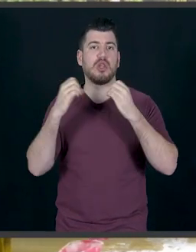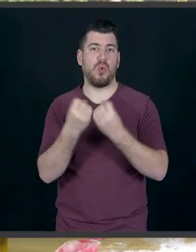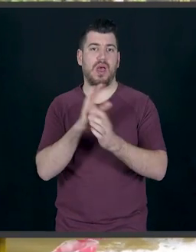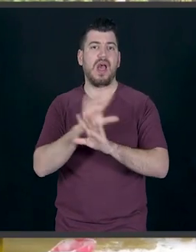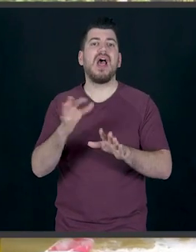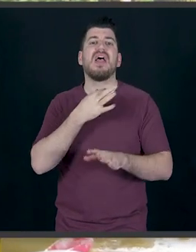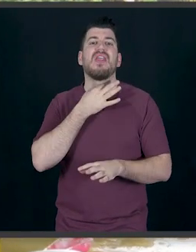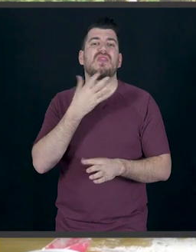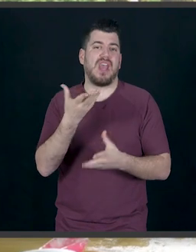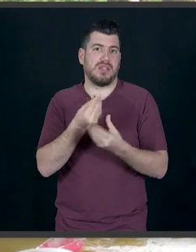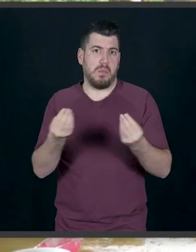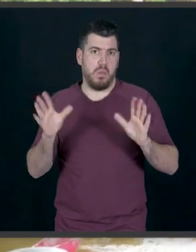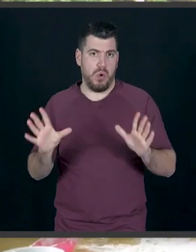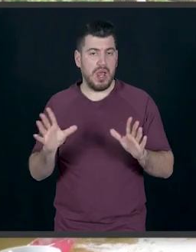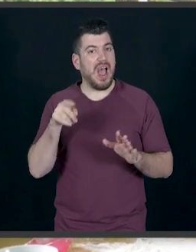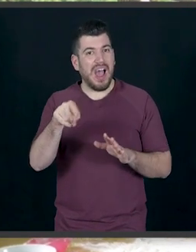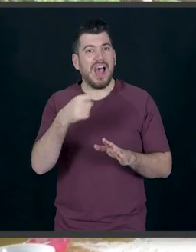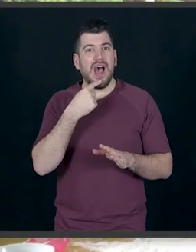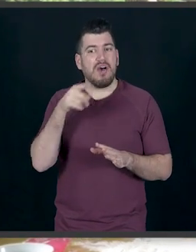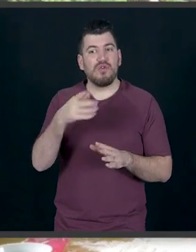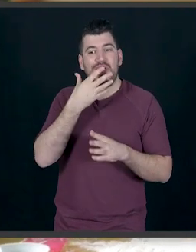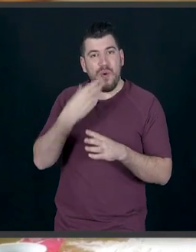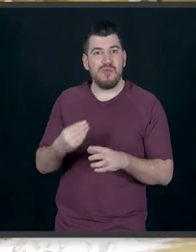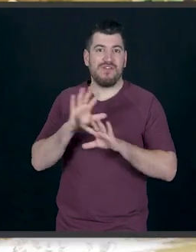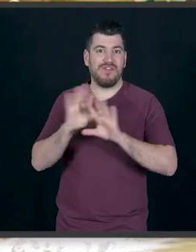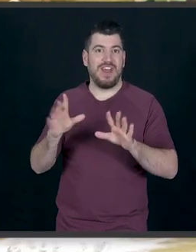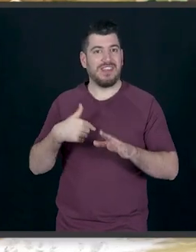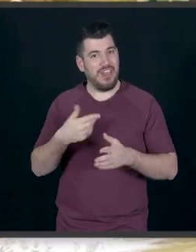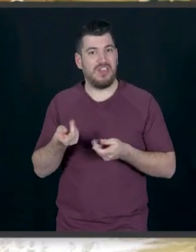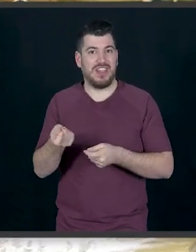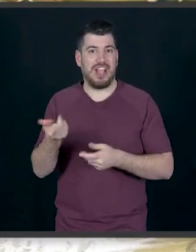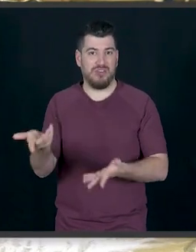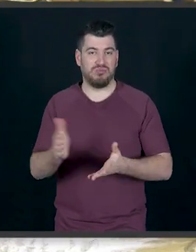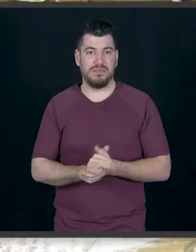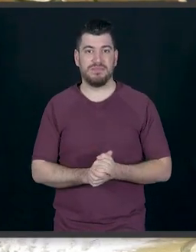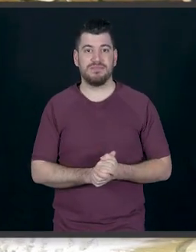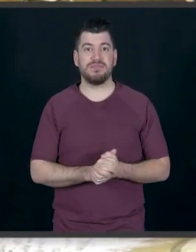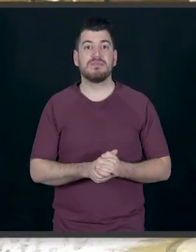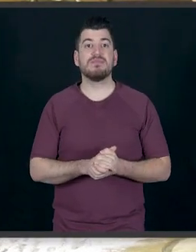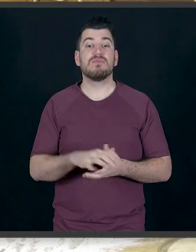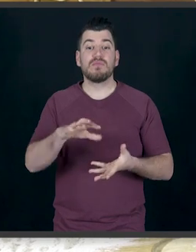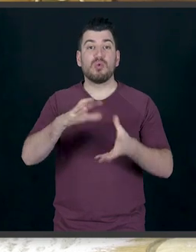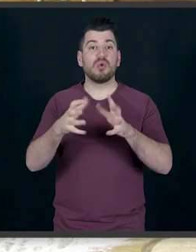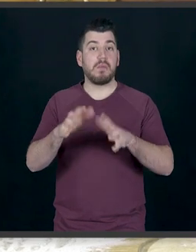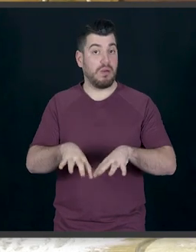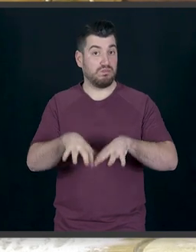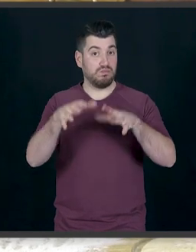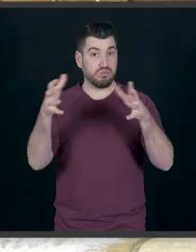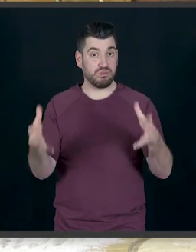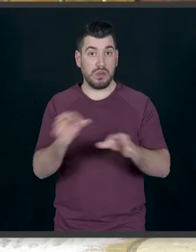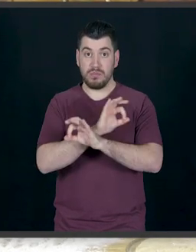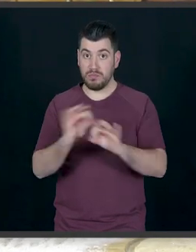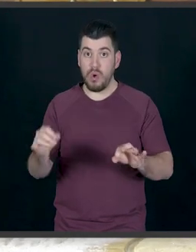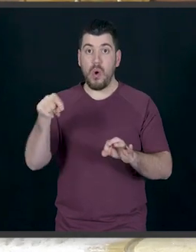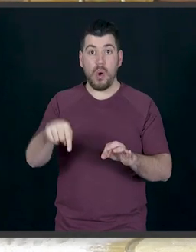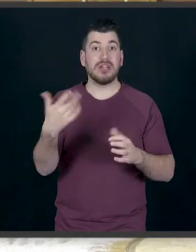μας. Δεν έχει μείνει πάρα πολύ, απλά θα τα κάνουμε έτσι όμορφα και θα τα τηγανίσουμε. Το ζυμαράκι μου σχεδόν έχει φουσκώσει, οπότε θα βάλω και